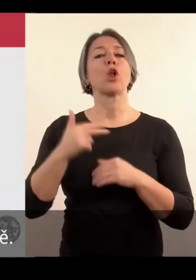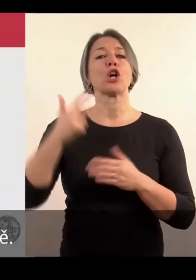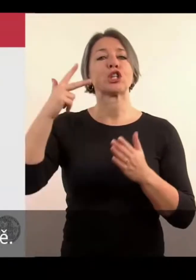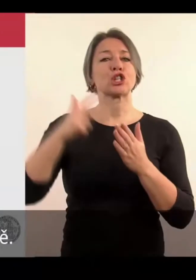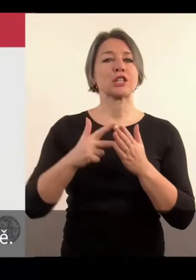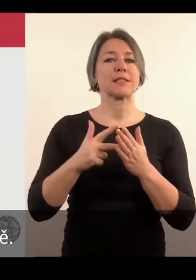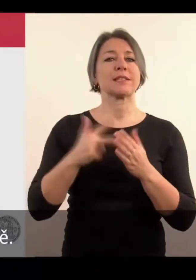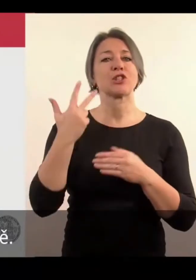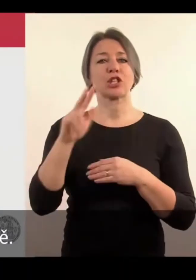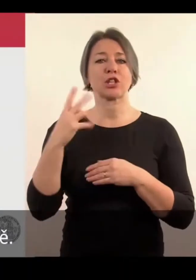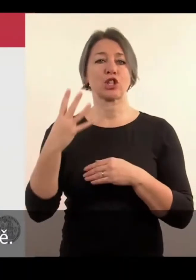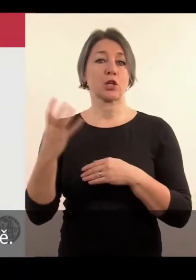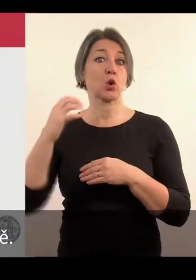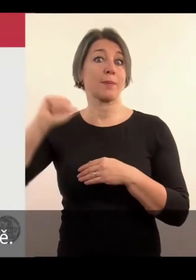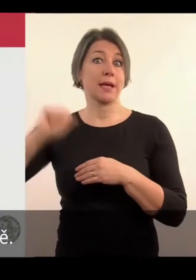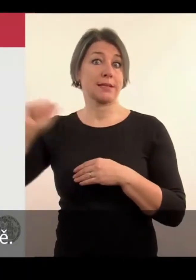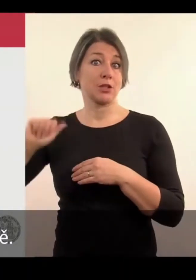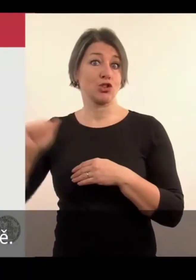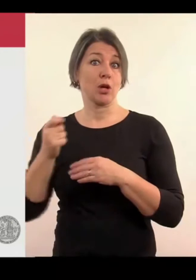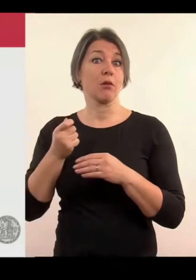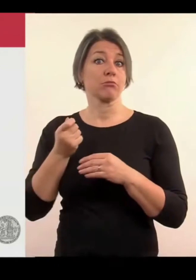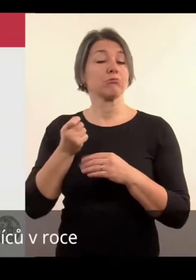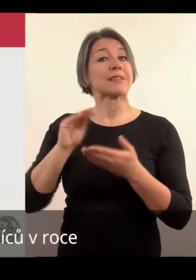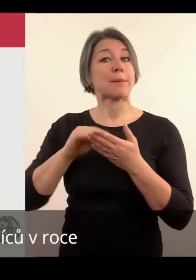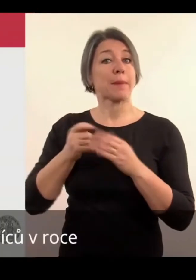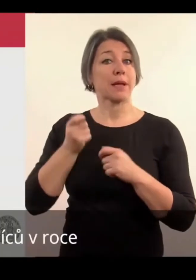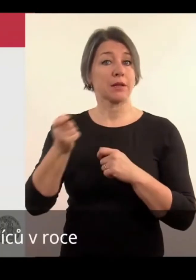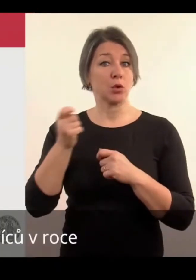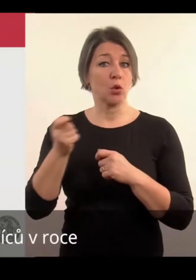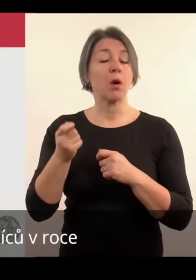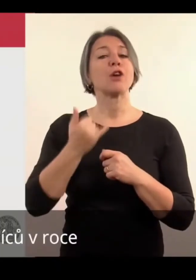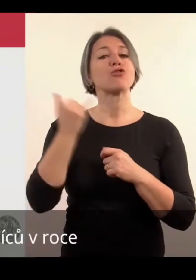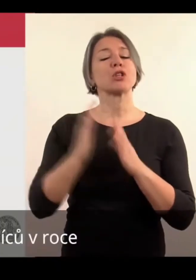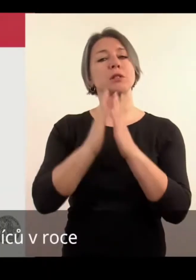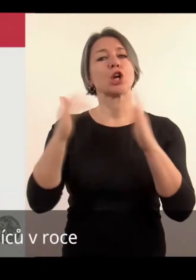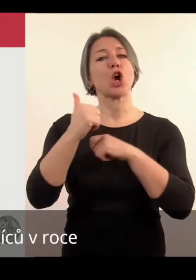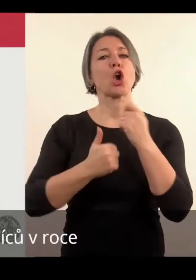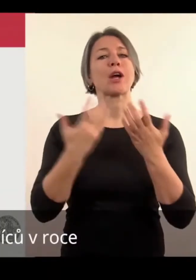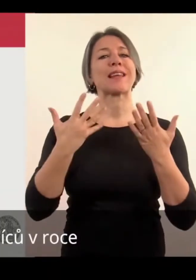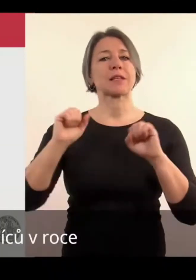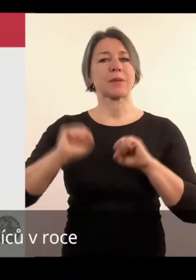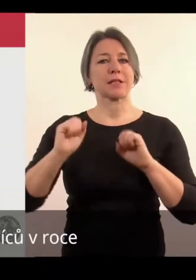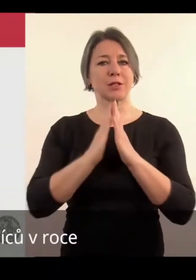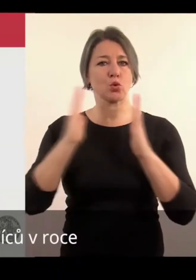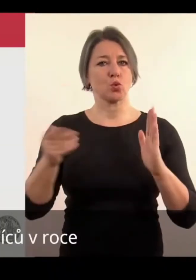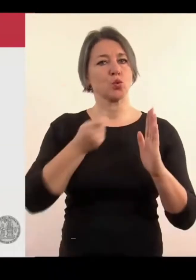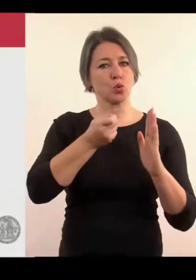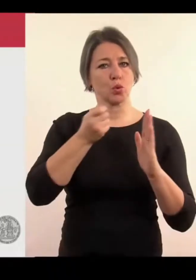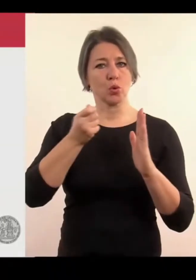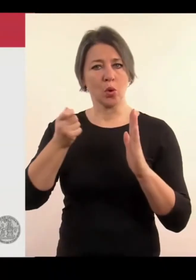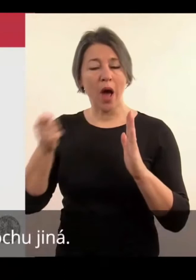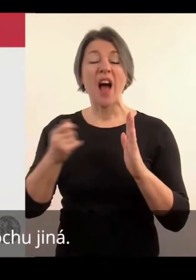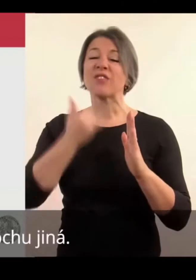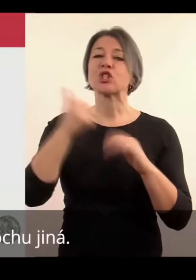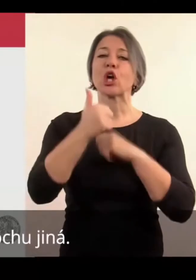.640 Kč měsíční. Stipendium se vyklácí 10 městí v roce a každým